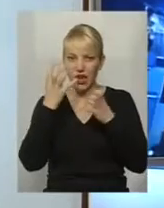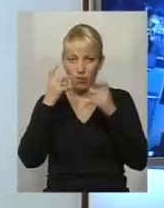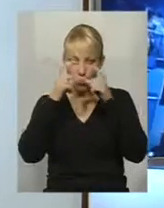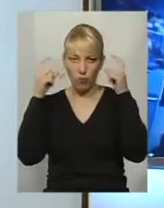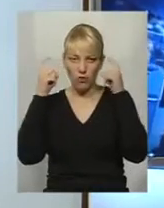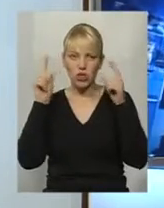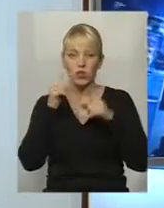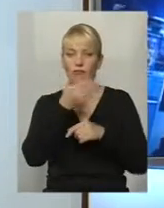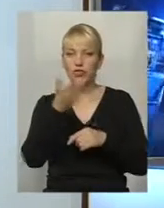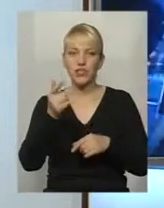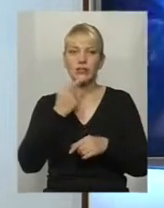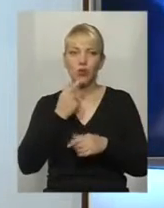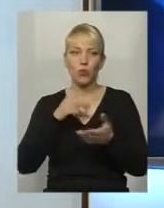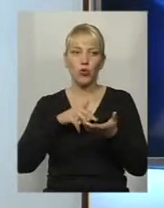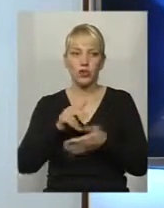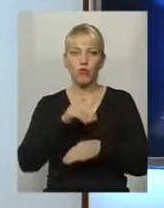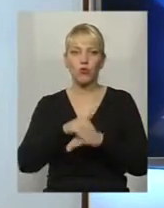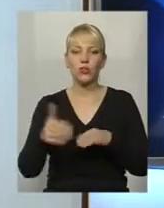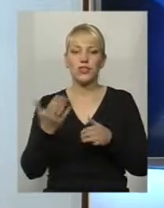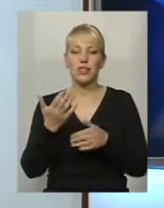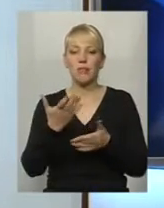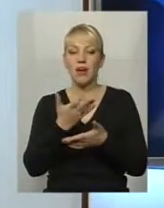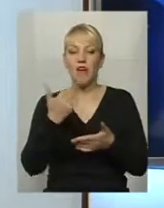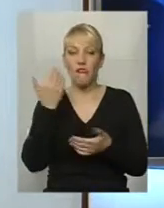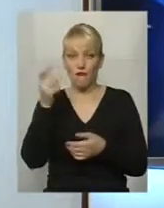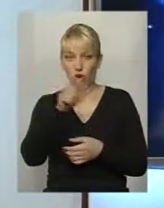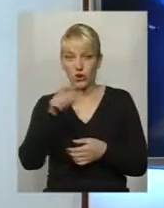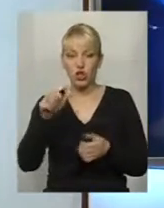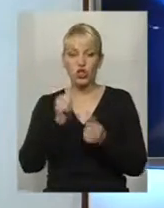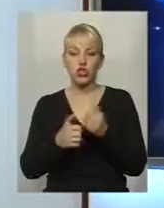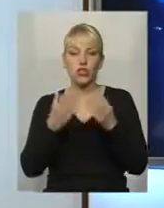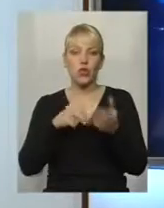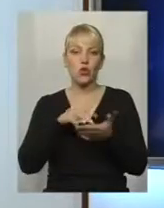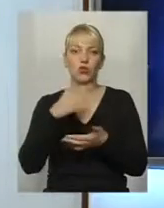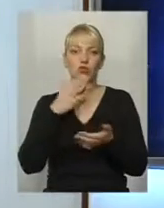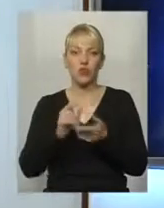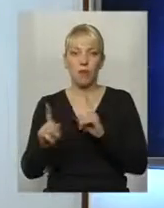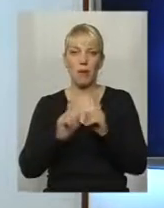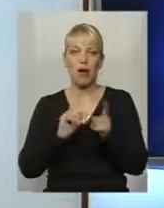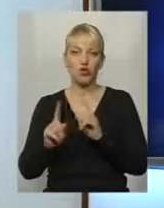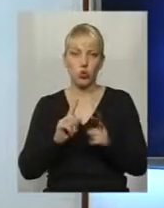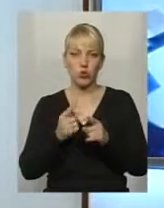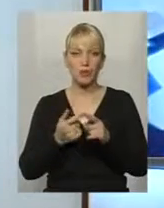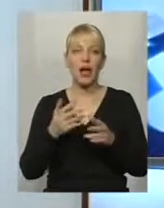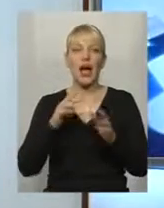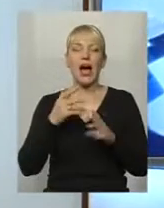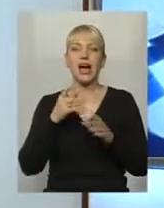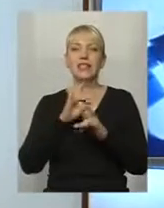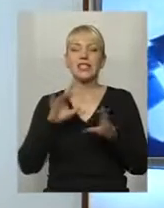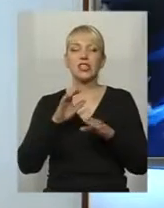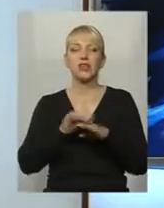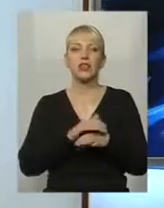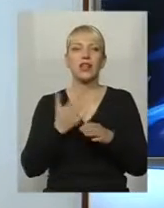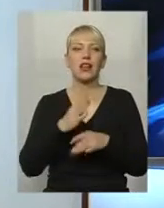пройти вулицями, якими вони щоден ходять, своїми маршрутами. До речі, скажіть, будь ласка, яка була після того реакція?